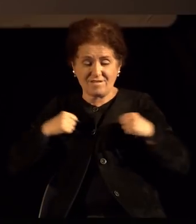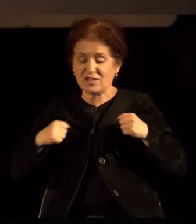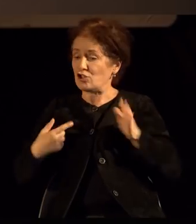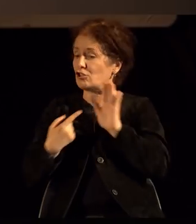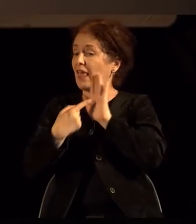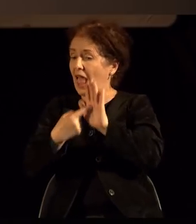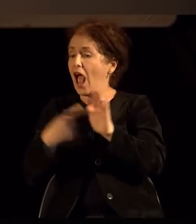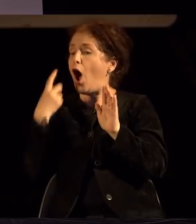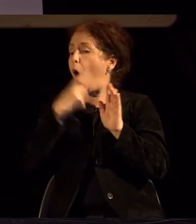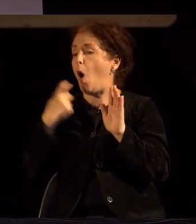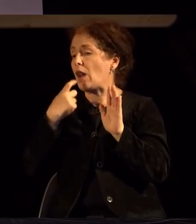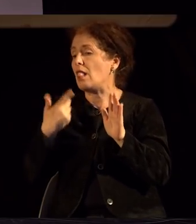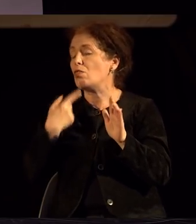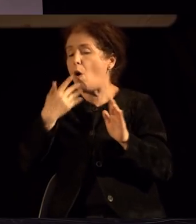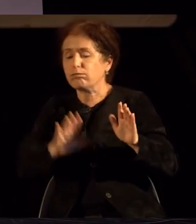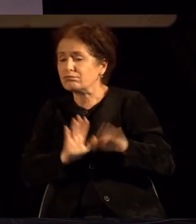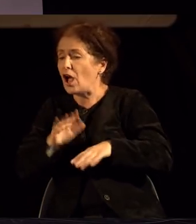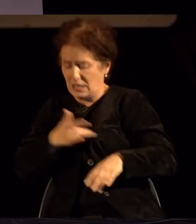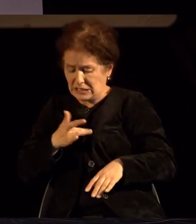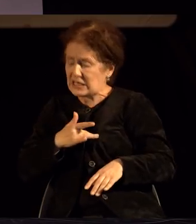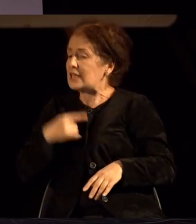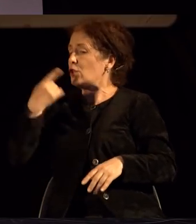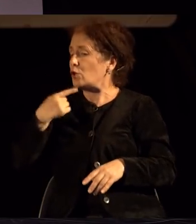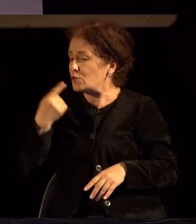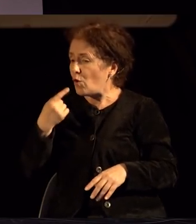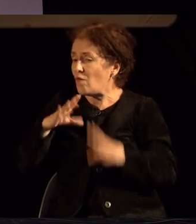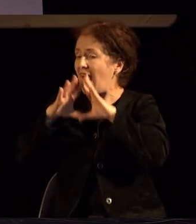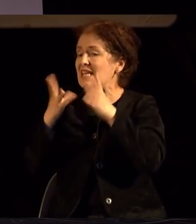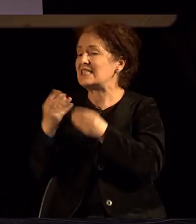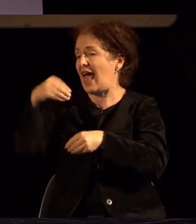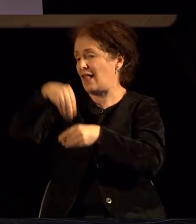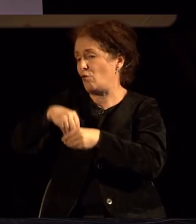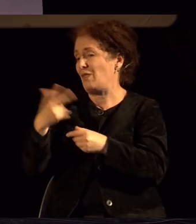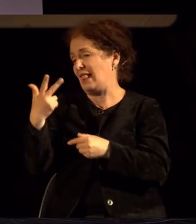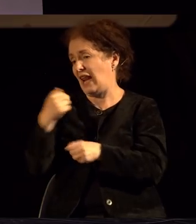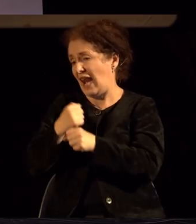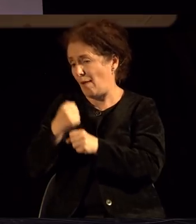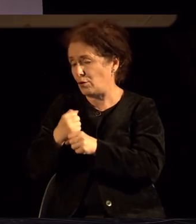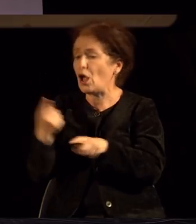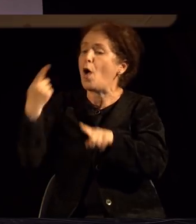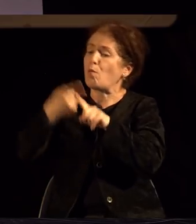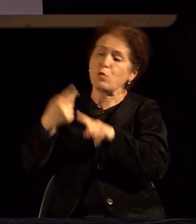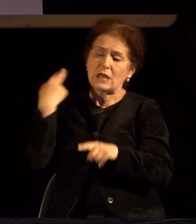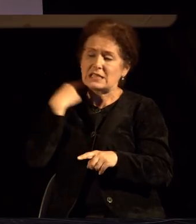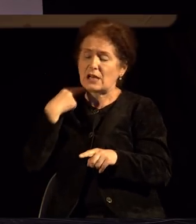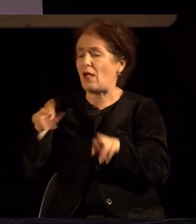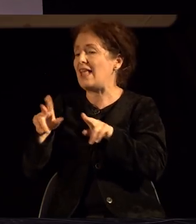вербално, и емотивно во однос на сита работи, вклучувајќи ја тука и сексуалността.